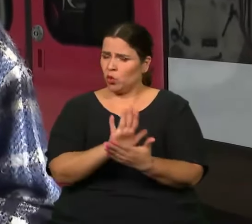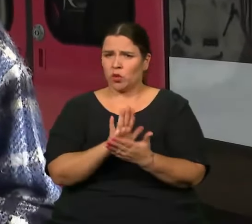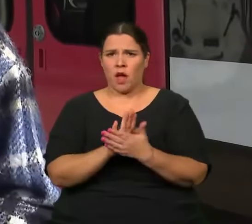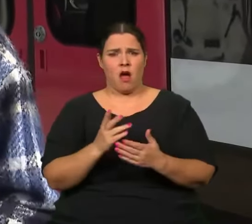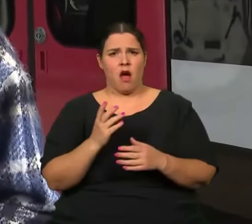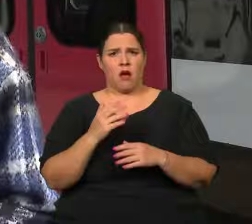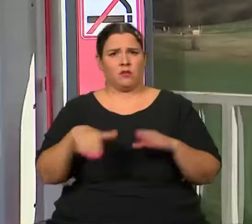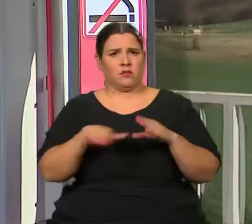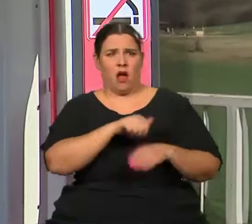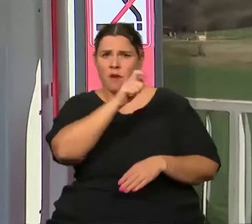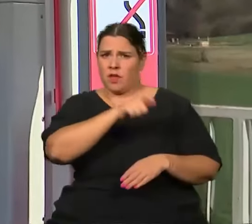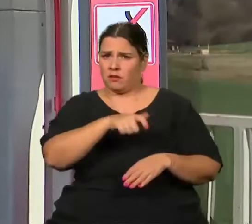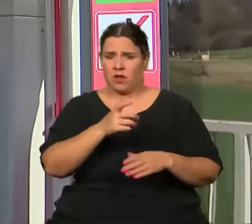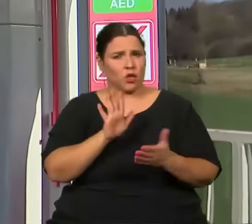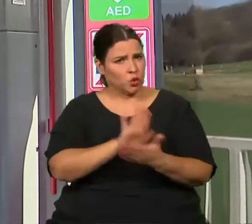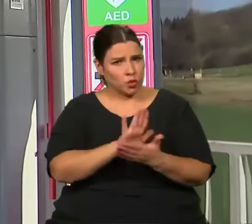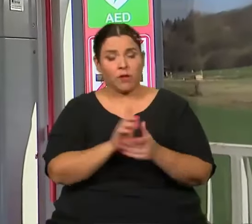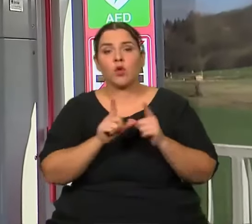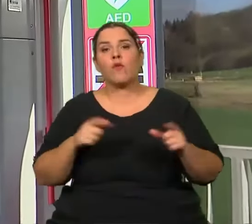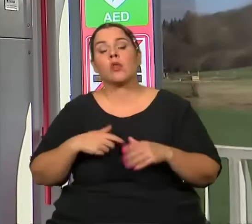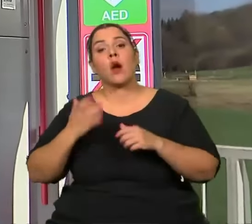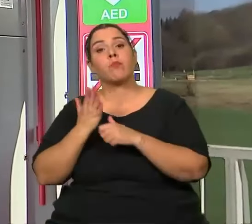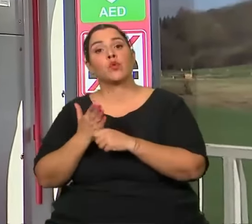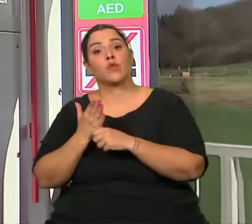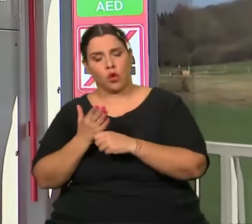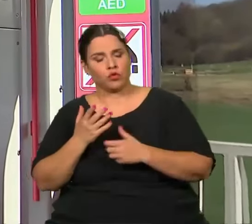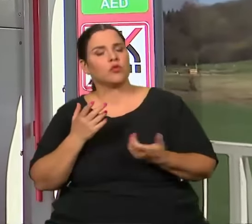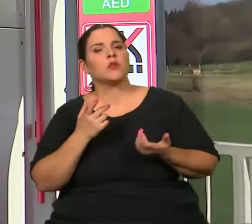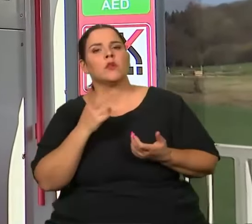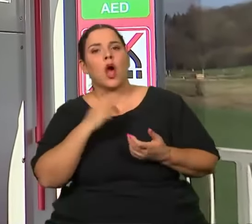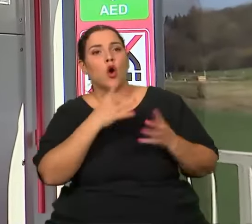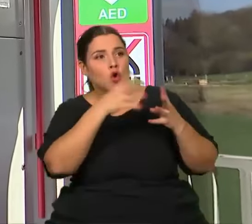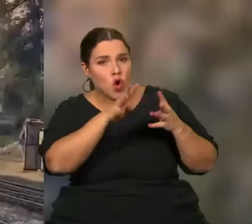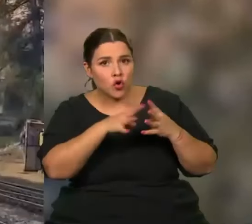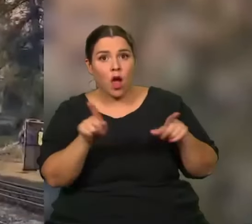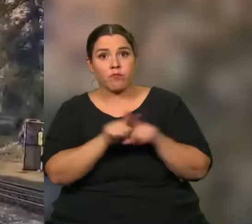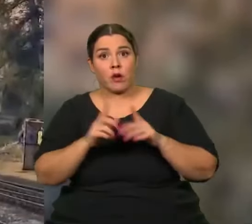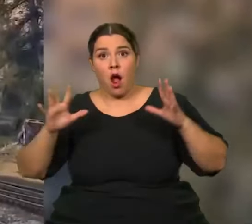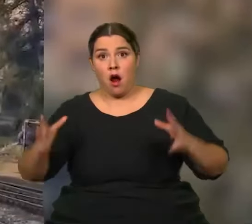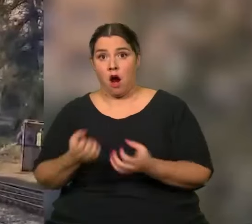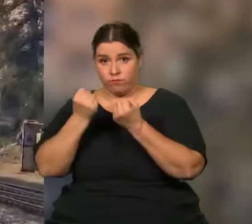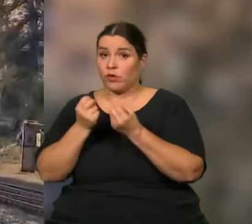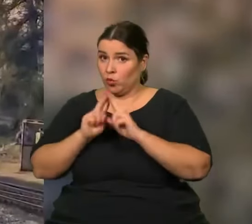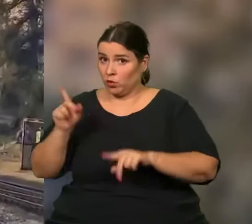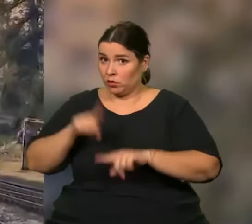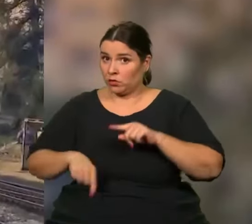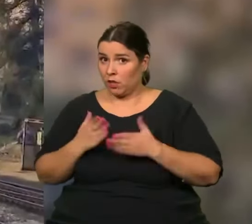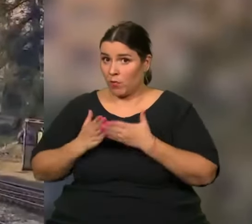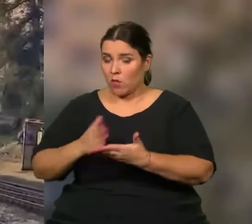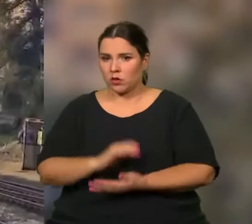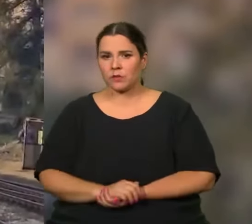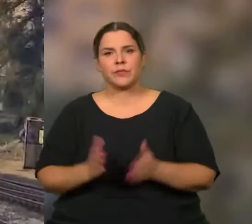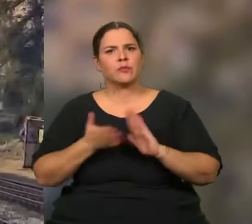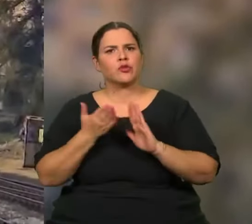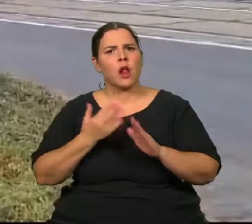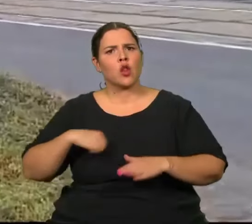personál přítomný. Průvodčí totiž nejen kontrolují, ale taky pomáhají a zachraňují. Jako třeba loni na